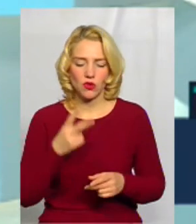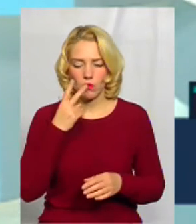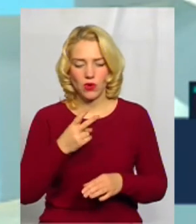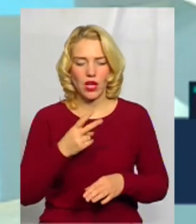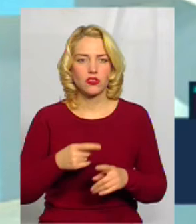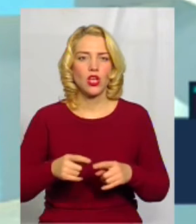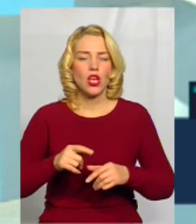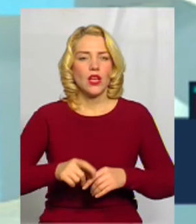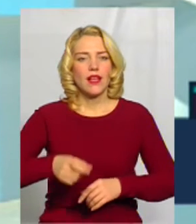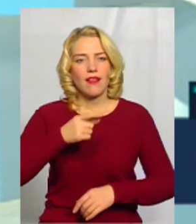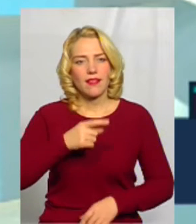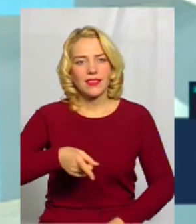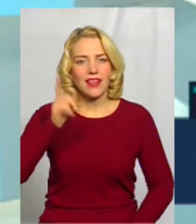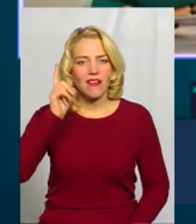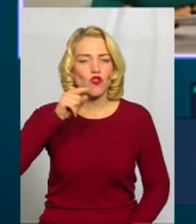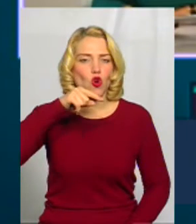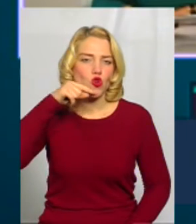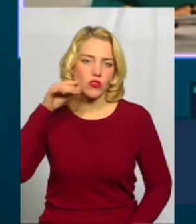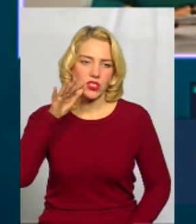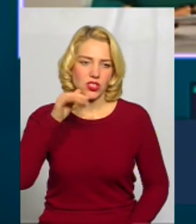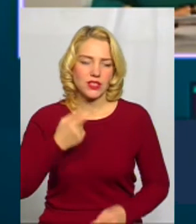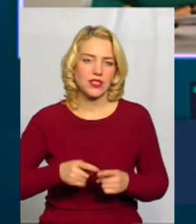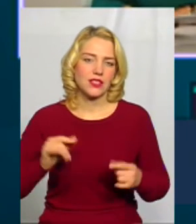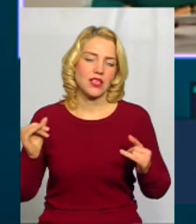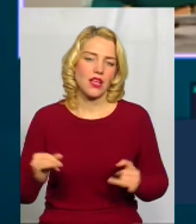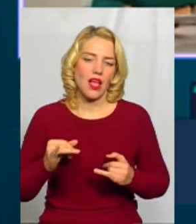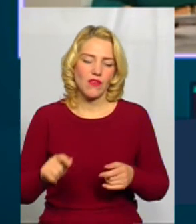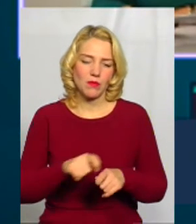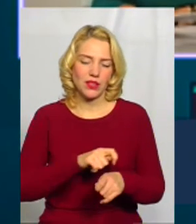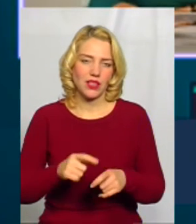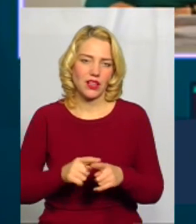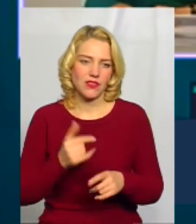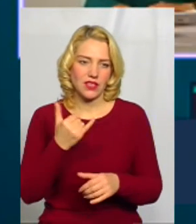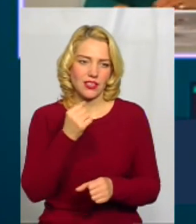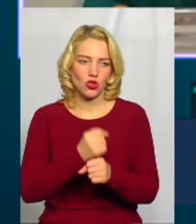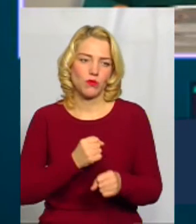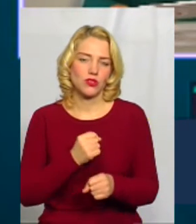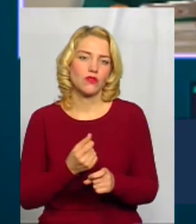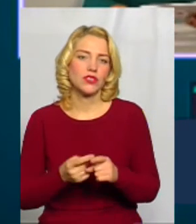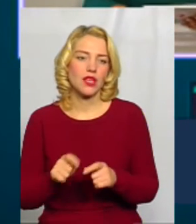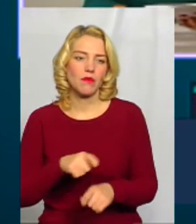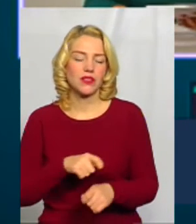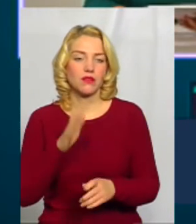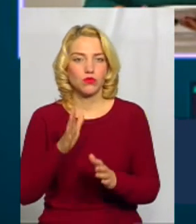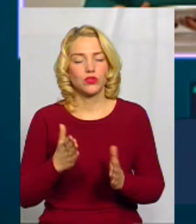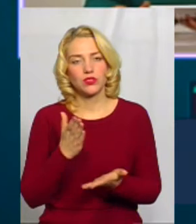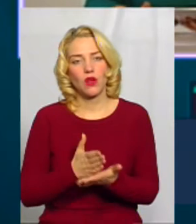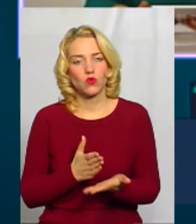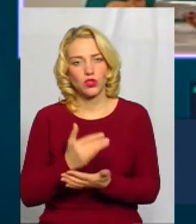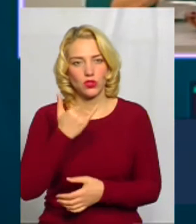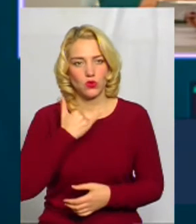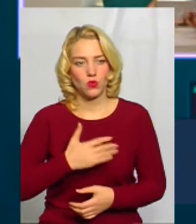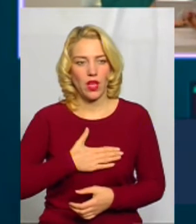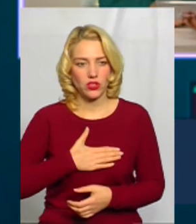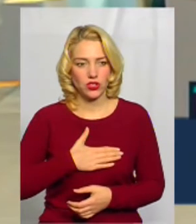саме в той час, давньоруський час, і це дуже цікавий матеріал, він зараз опрацьовується, і матеріал цей буде знаходитися в наших